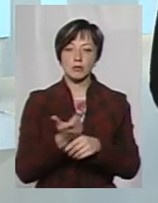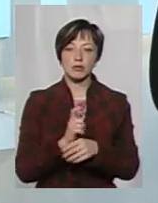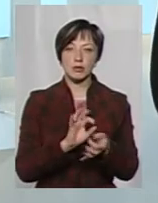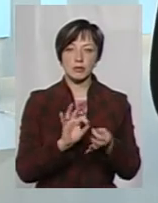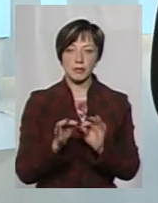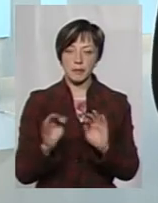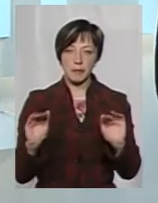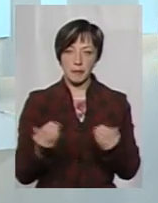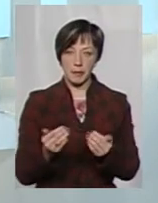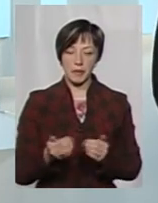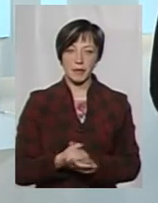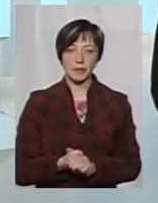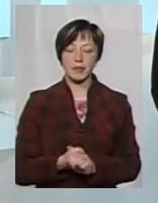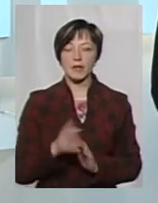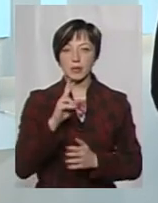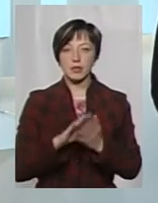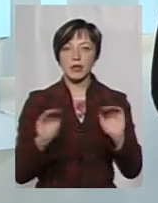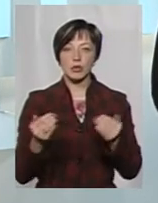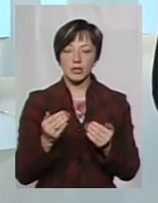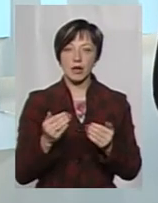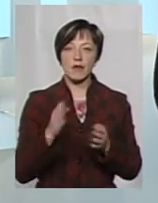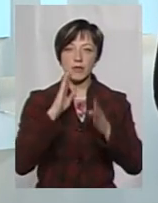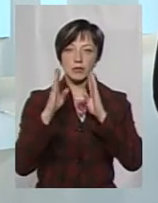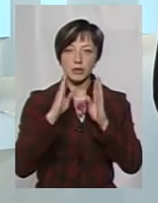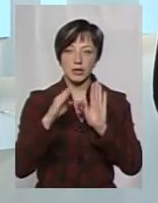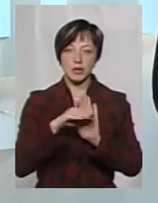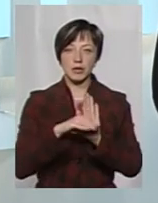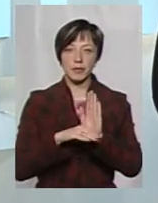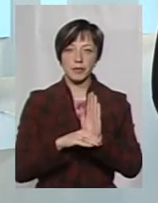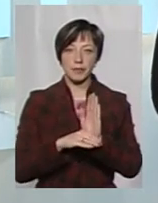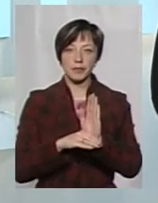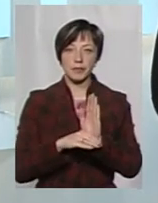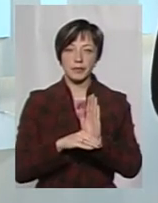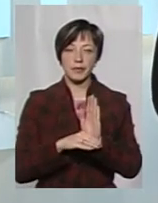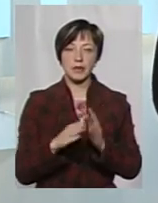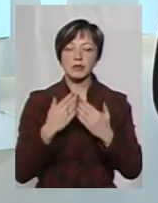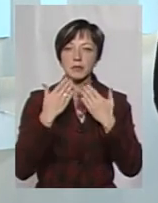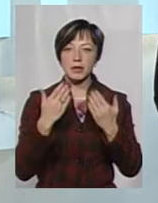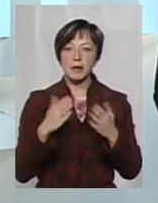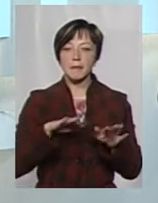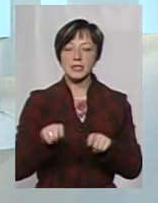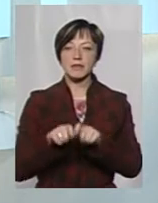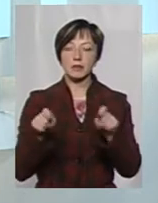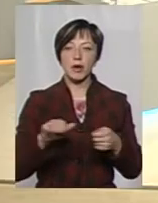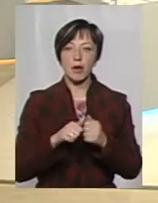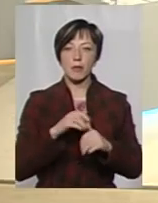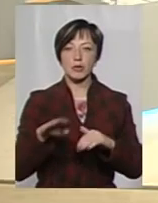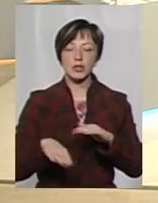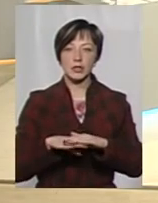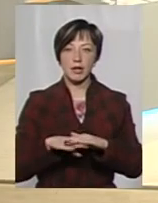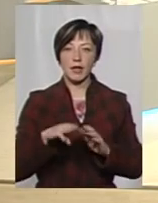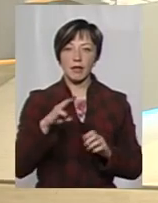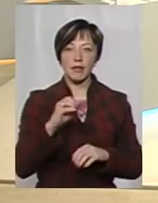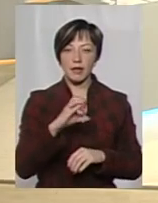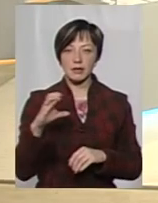лаконічно відповідати. Звертаємося до Фейсбуку. Дмитро Шеремета запитує. Після відкриття у Кам'янці-Подільському